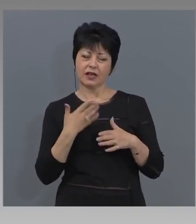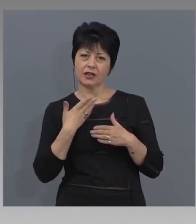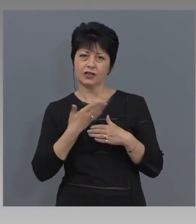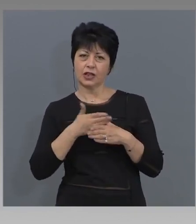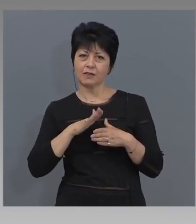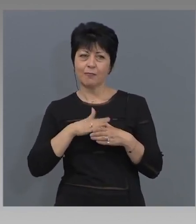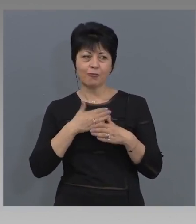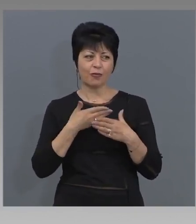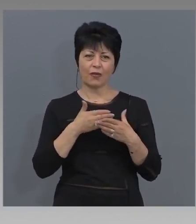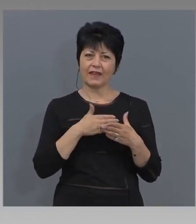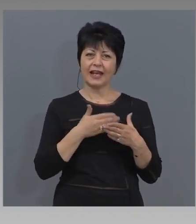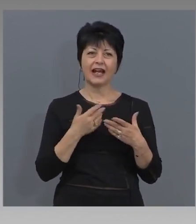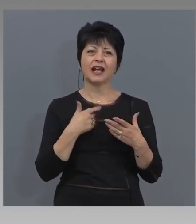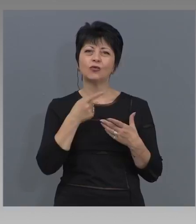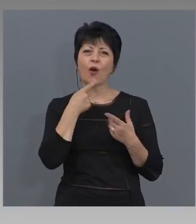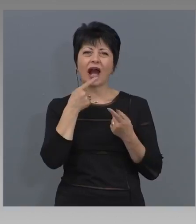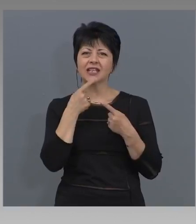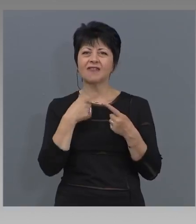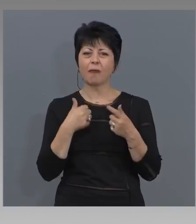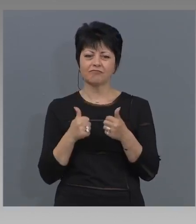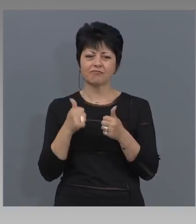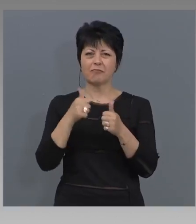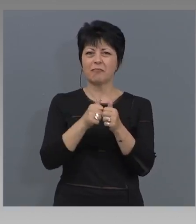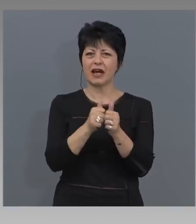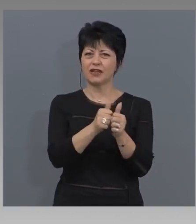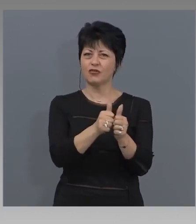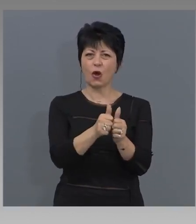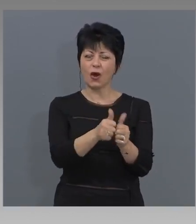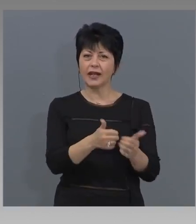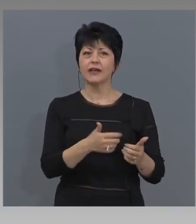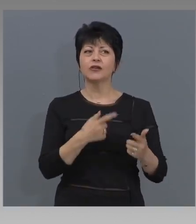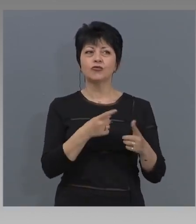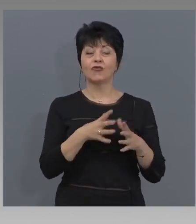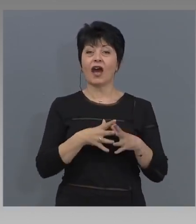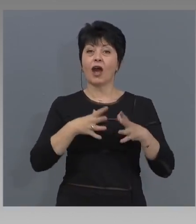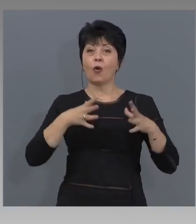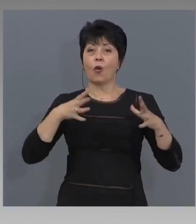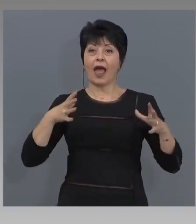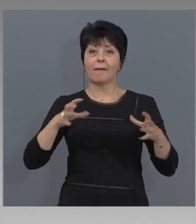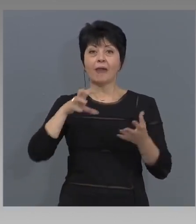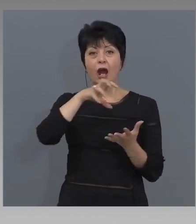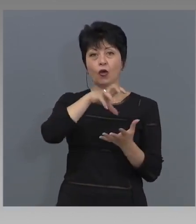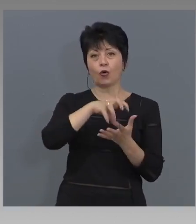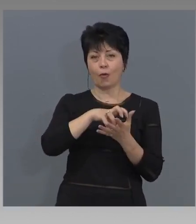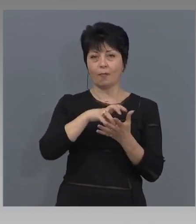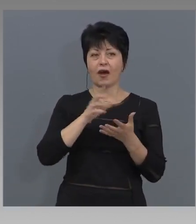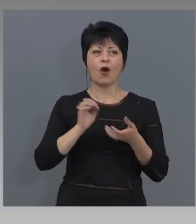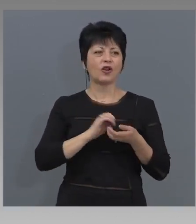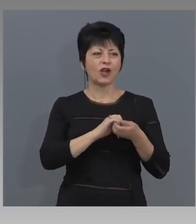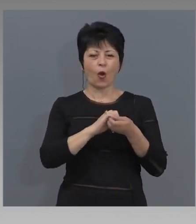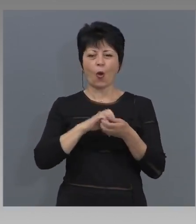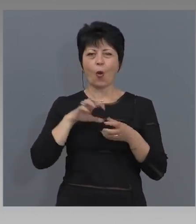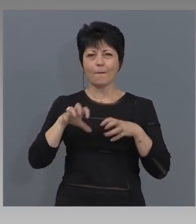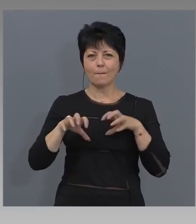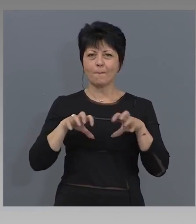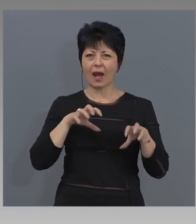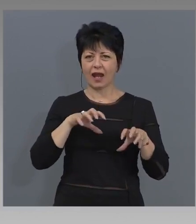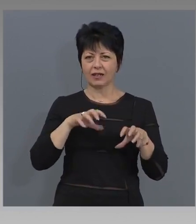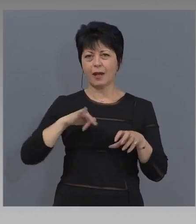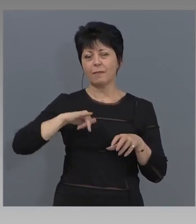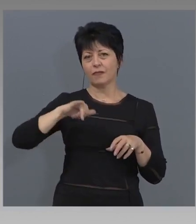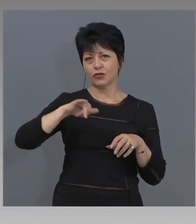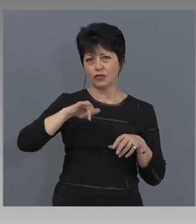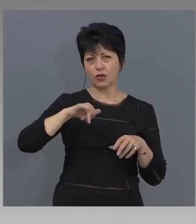като казвам партньори, това е една широка група от компании, международни и български, които оперират в